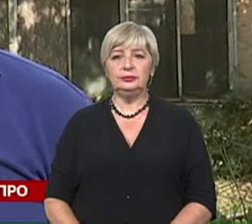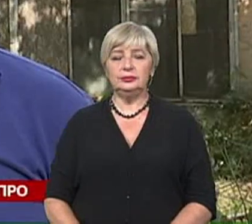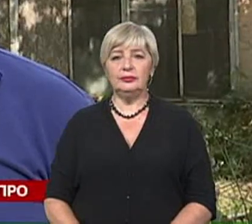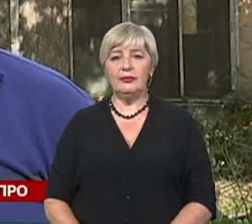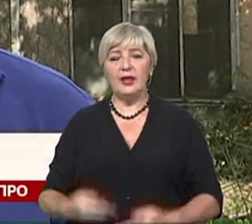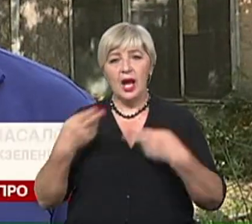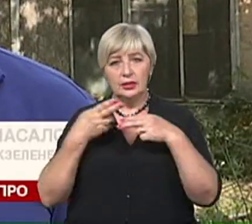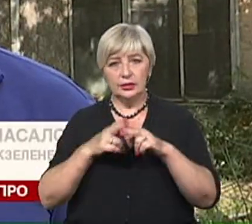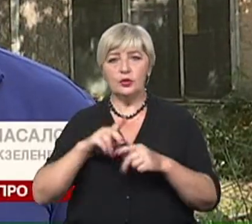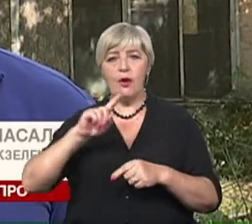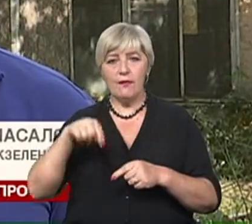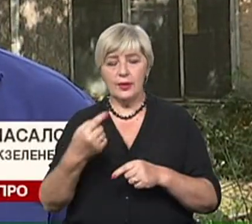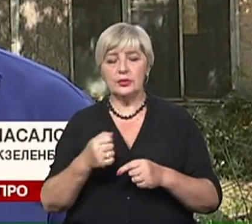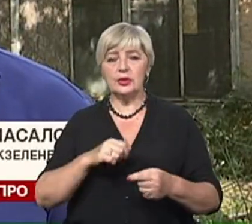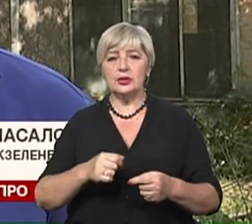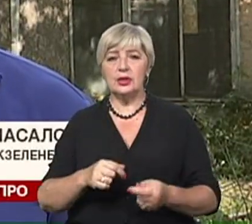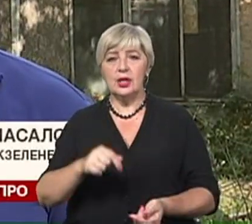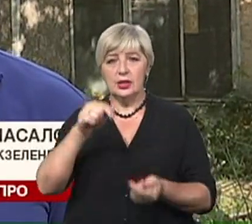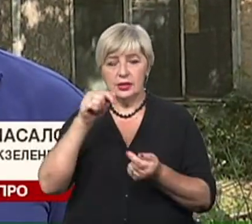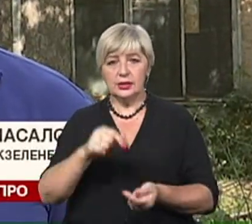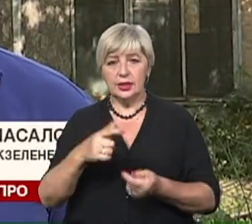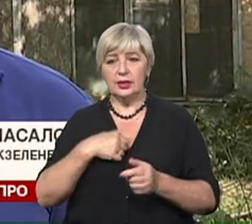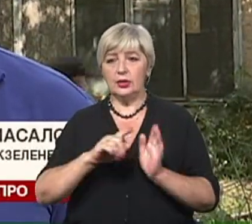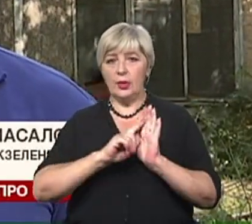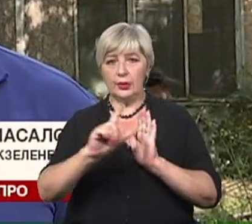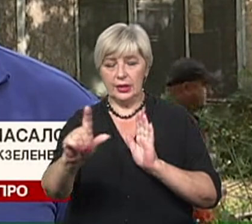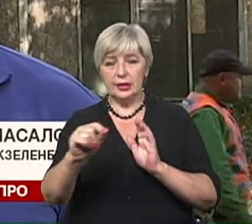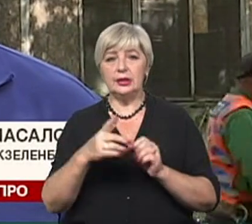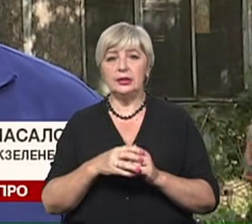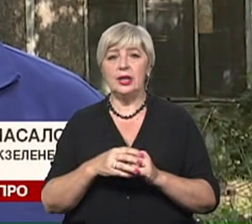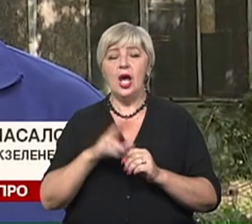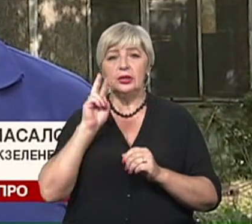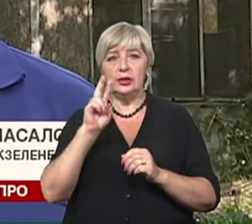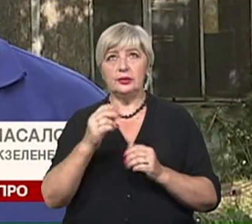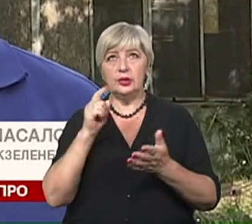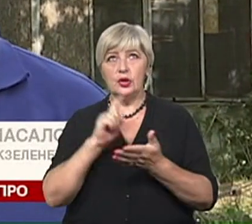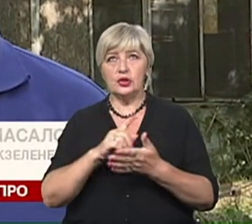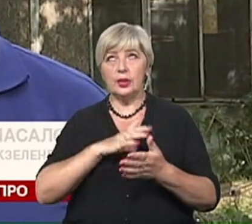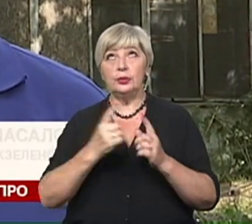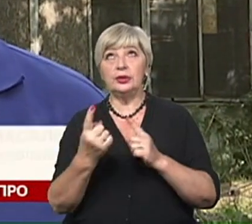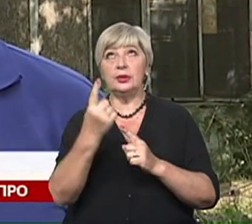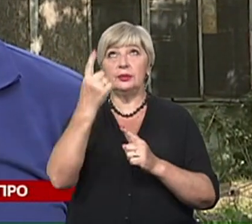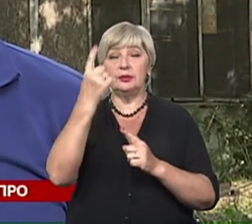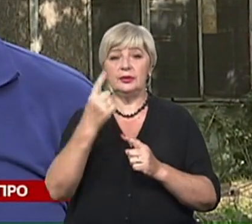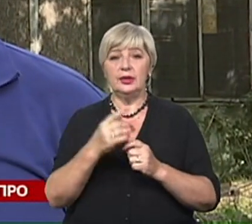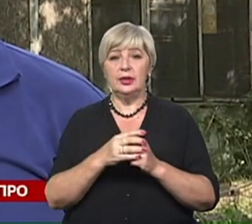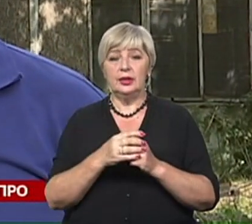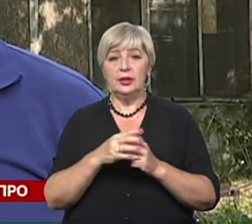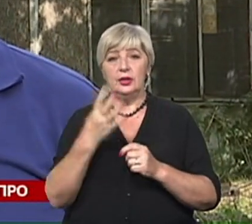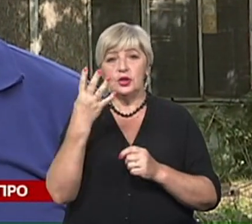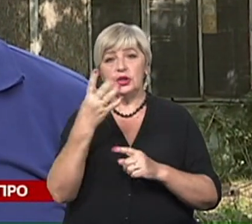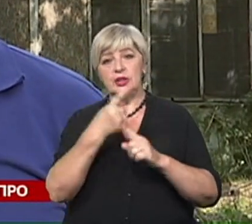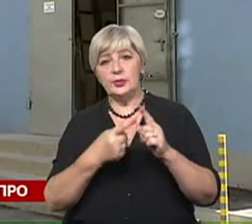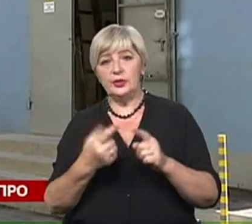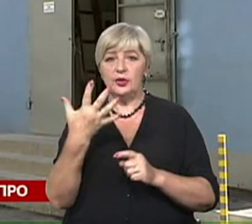Технічна вимога для проїзду тролейбуса повинна бути висота піднятого крони 4